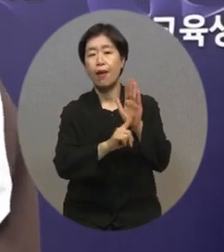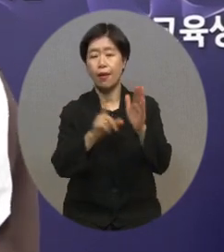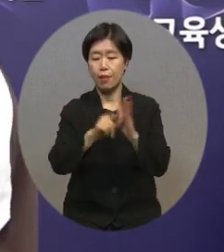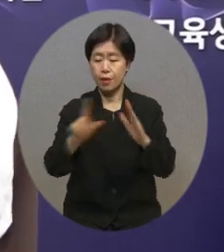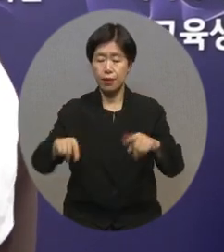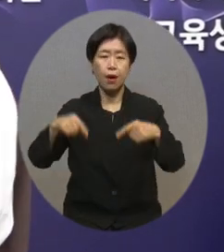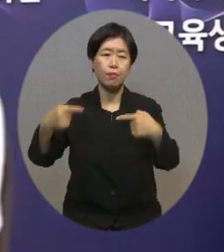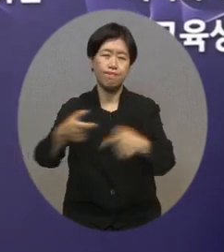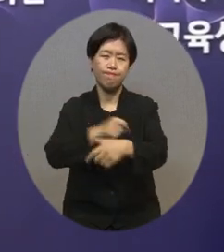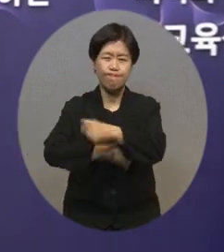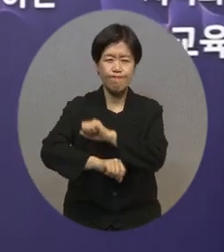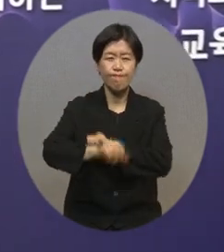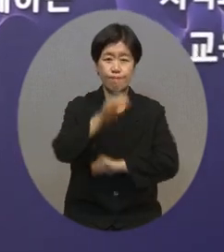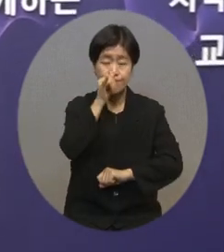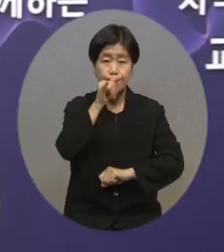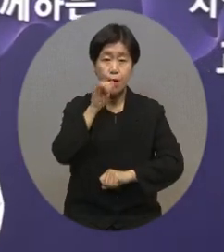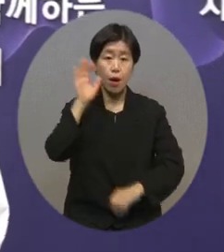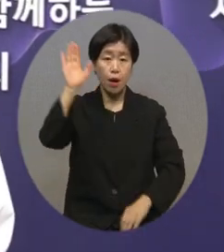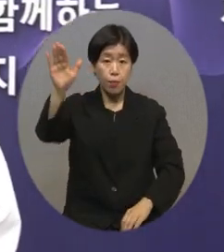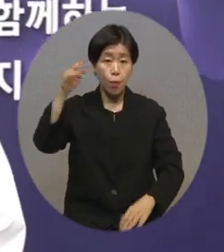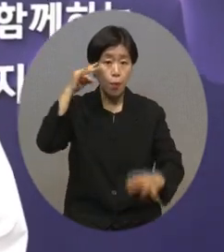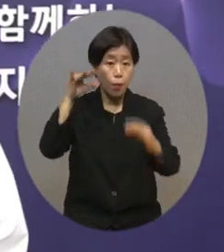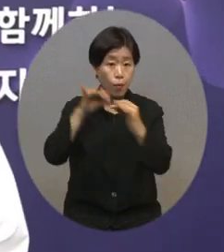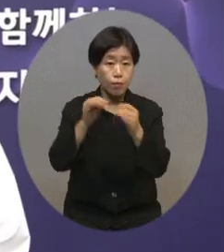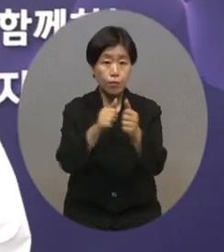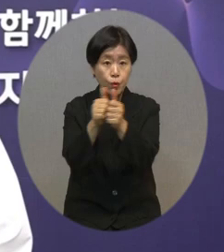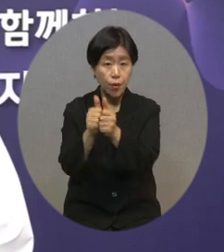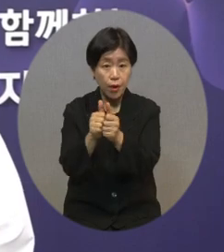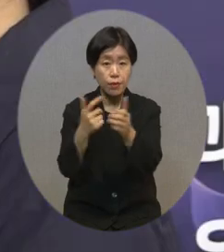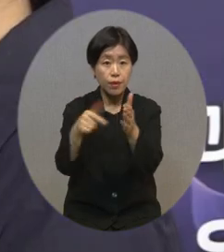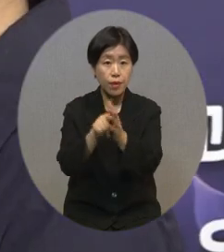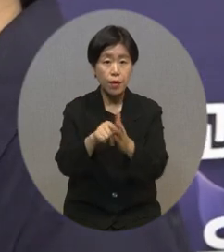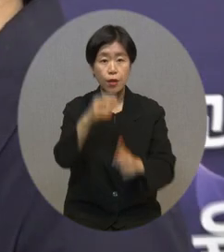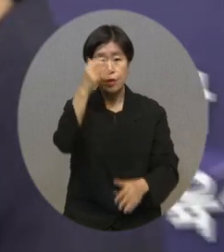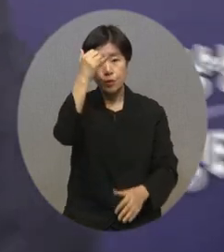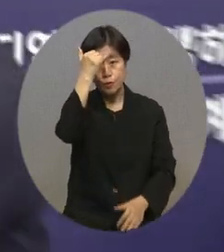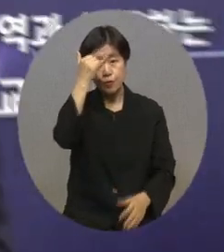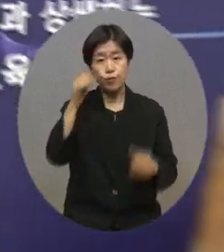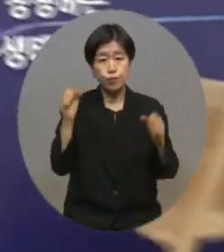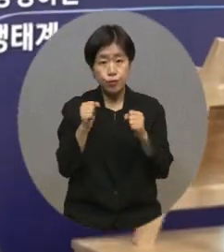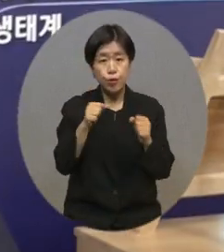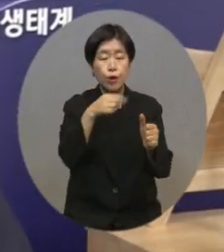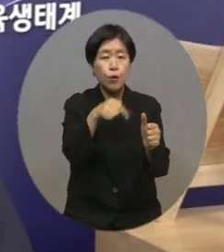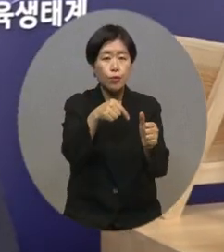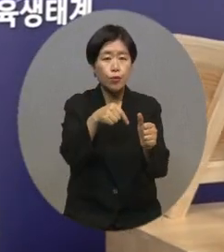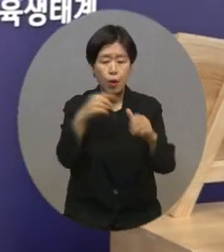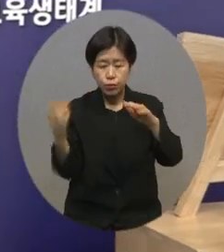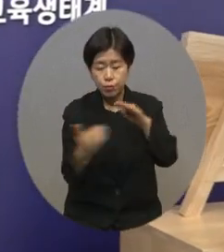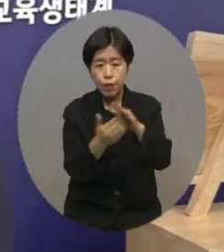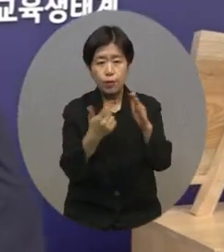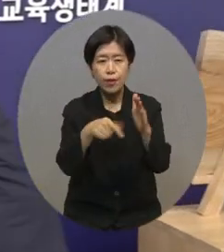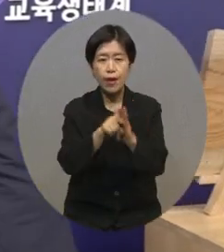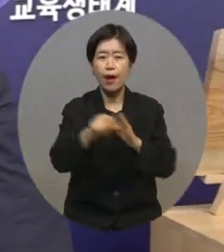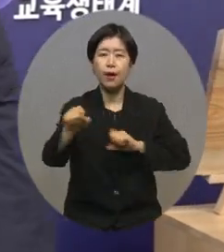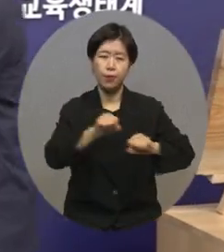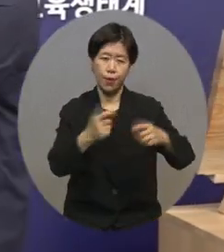참여하여 지속가능한 공감동행 충북교육 실현을 위한 다양한 활동을 펼치게 됩니다.